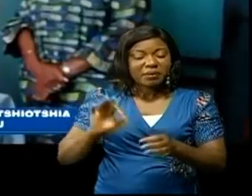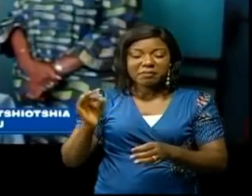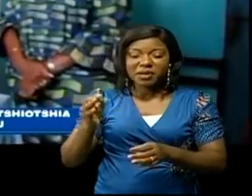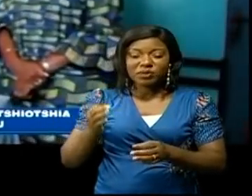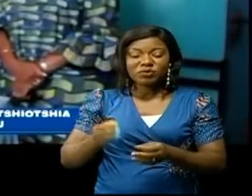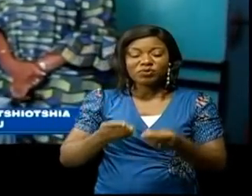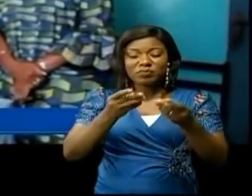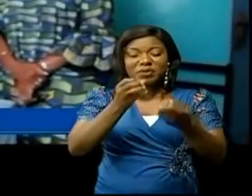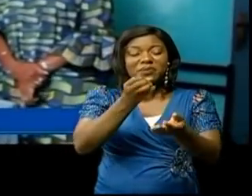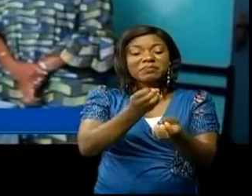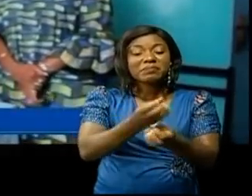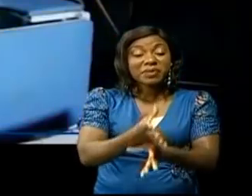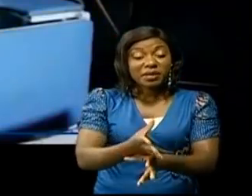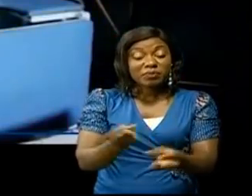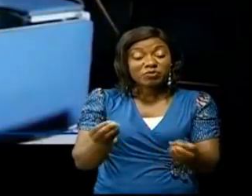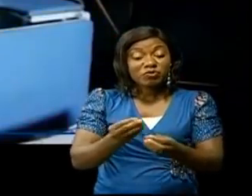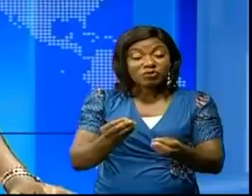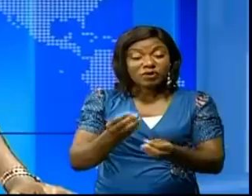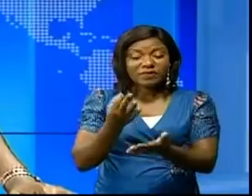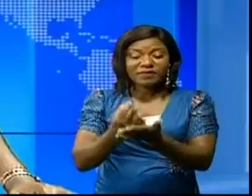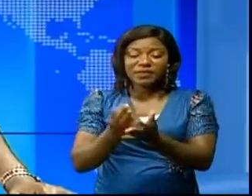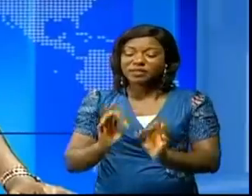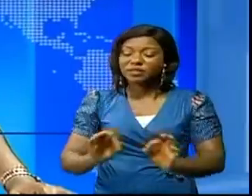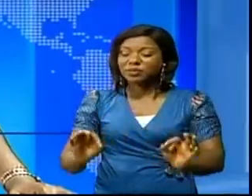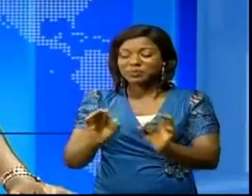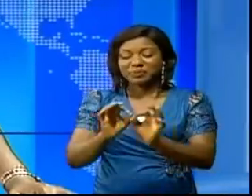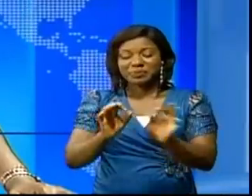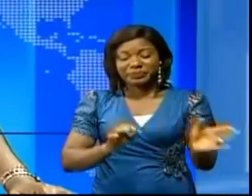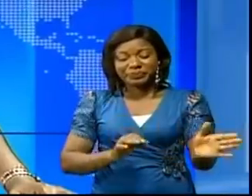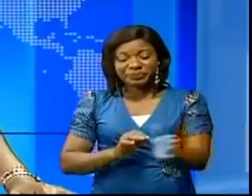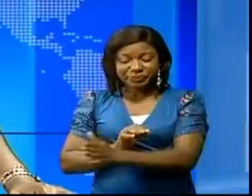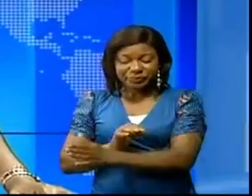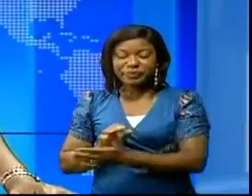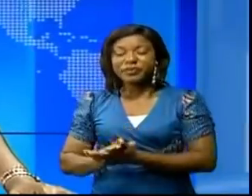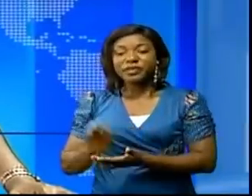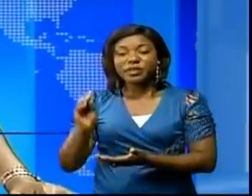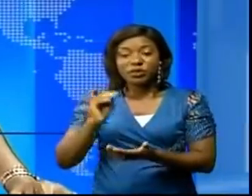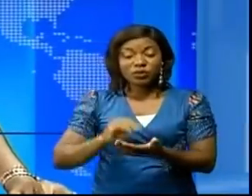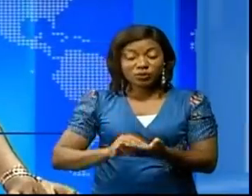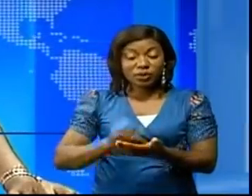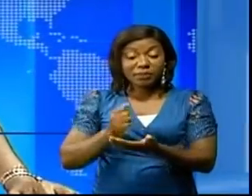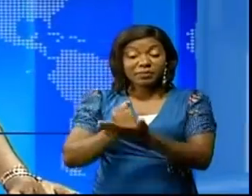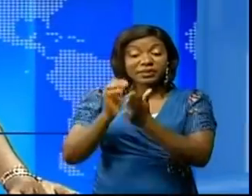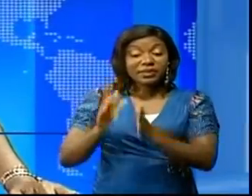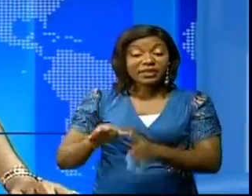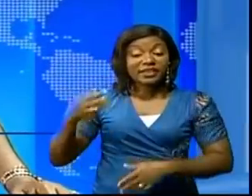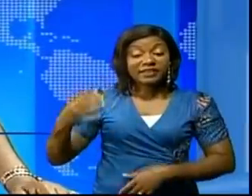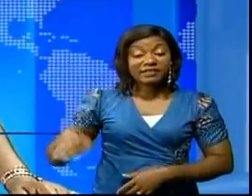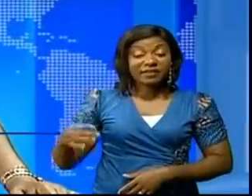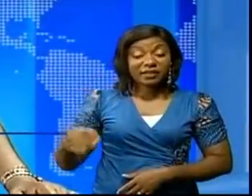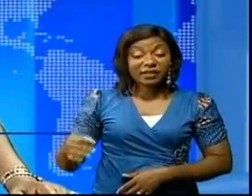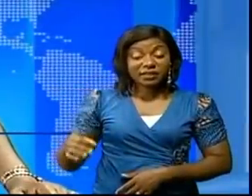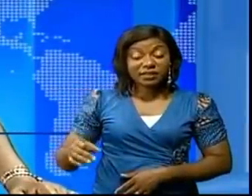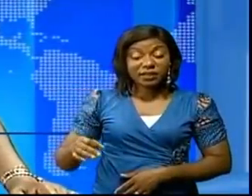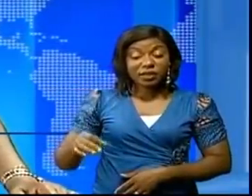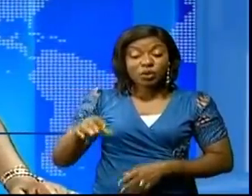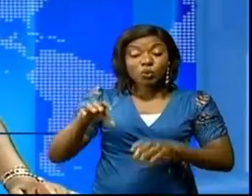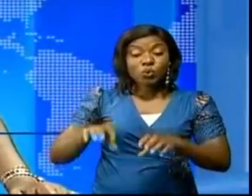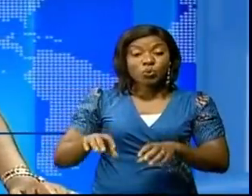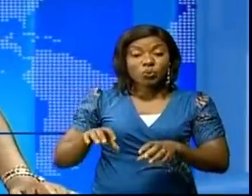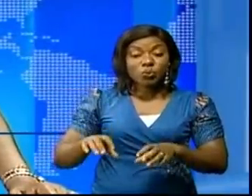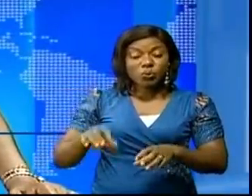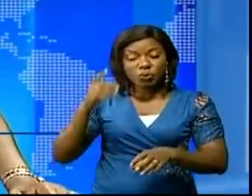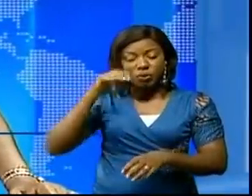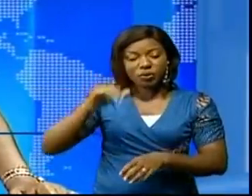des difficultés financières. L'ambassadeur de France en RDC et en mission officielle dans la province